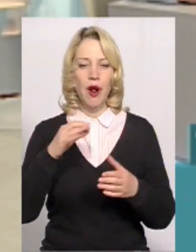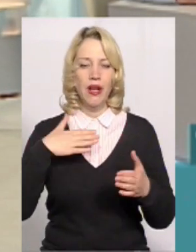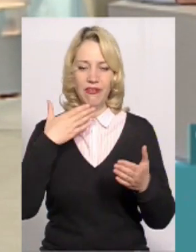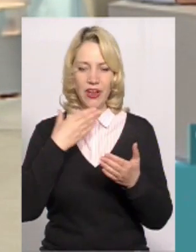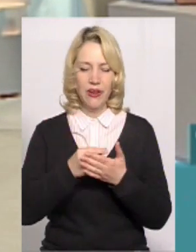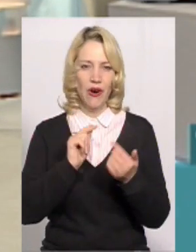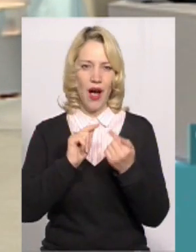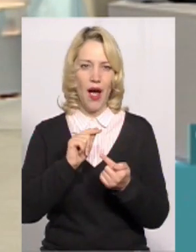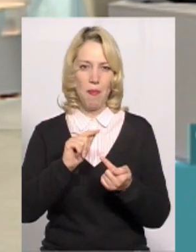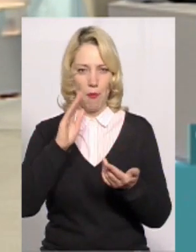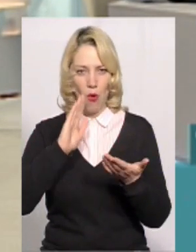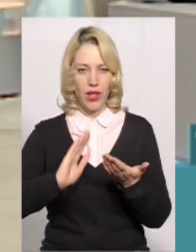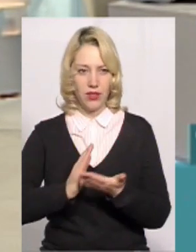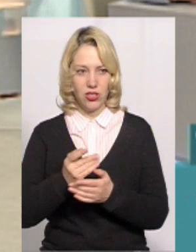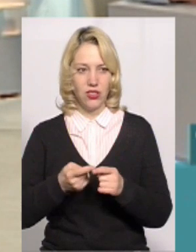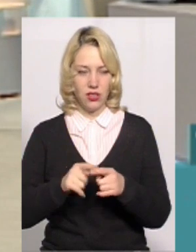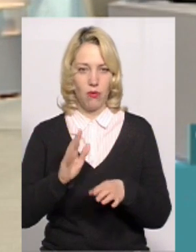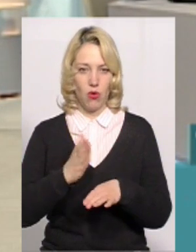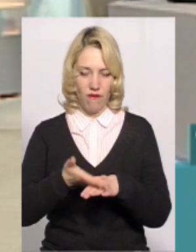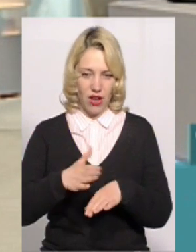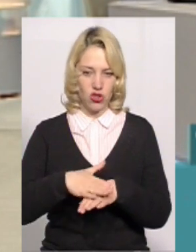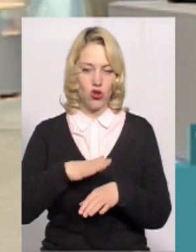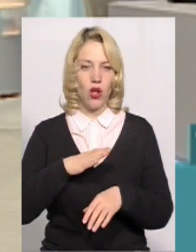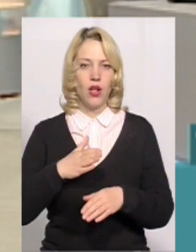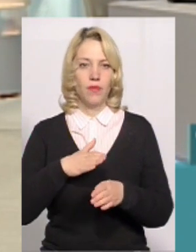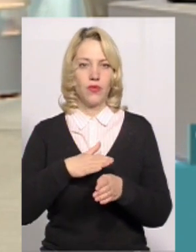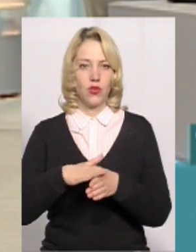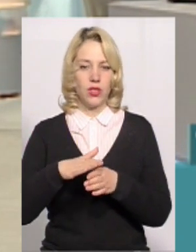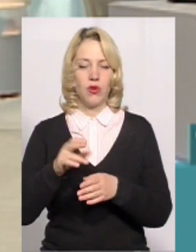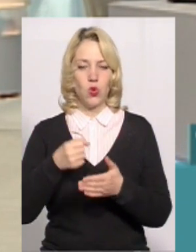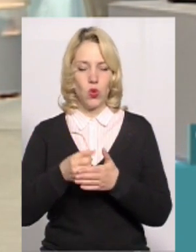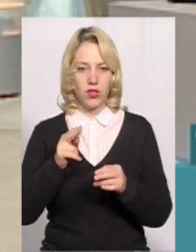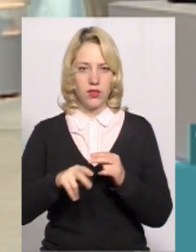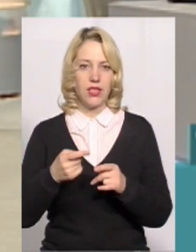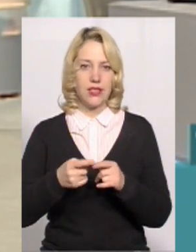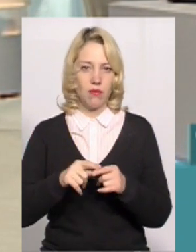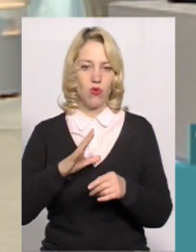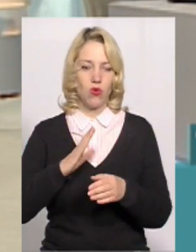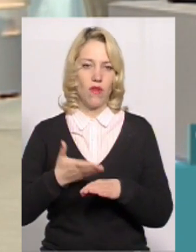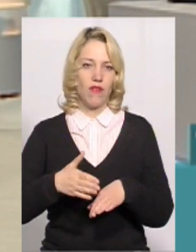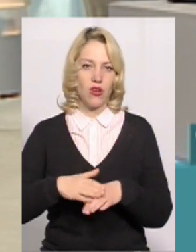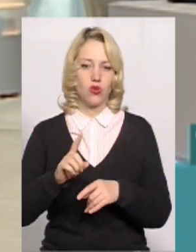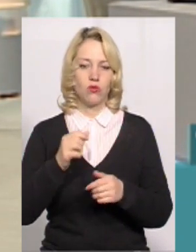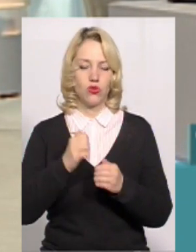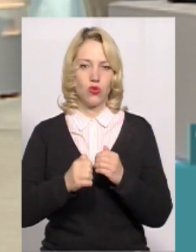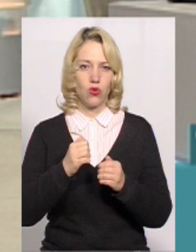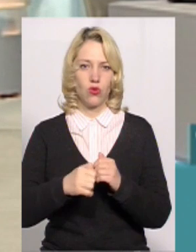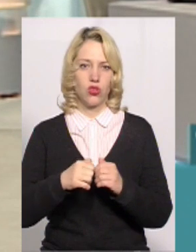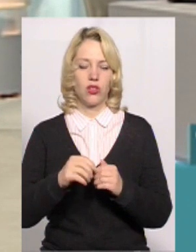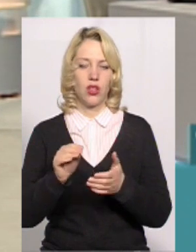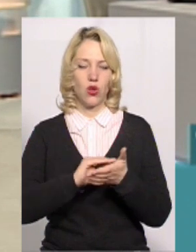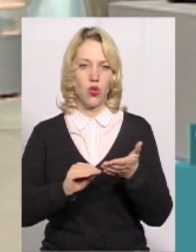аполітичність. От, важко було її дотриматись до кінця? Звичайно, було важко, тому що кожний допис, він